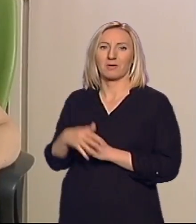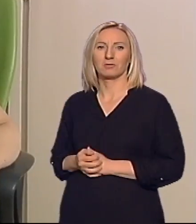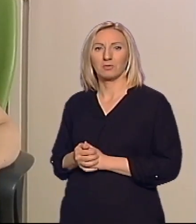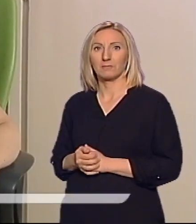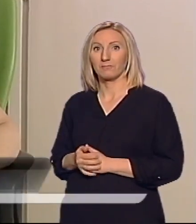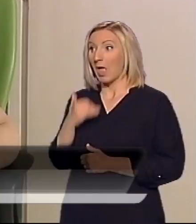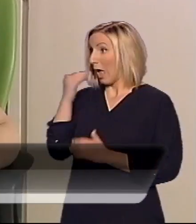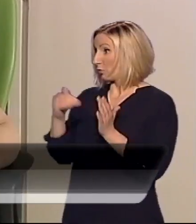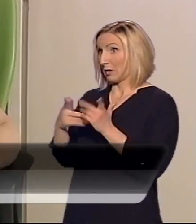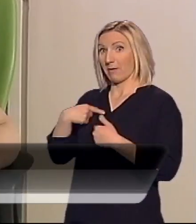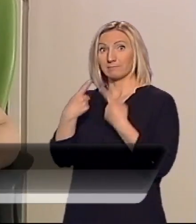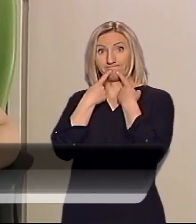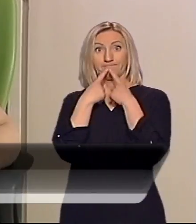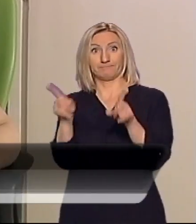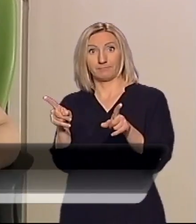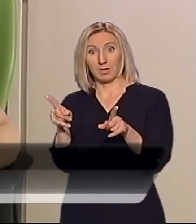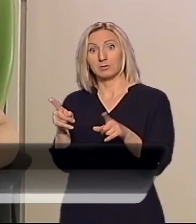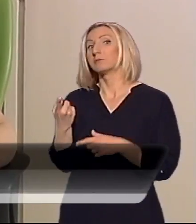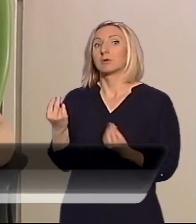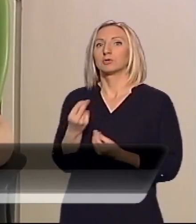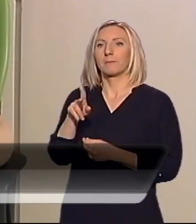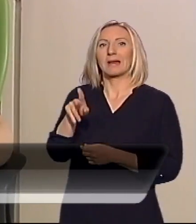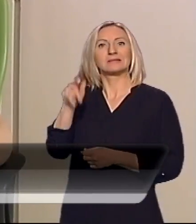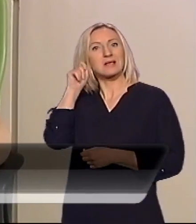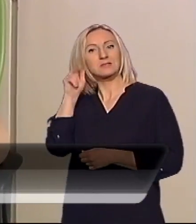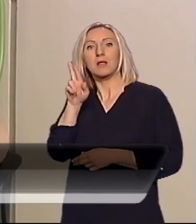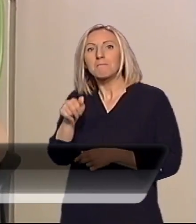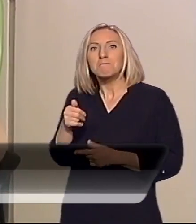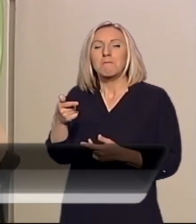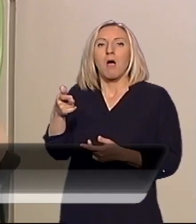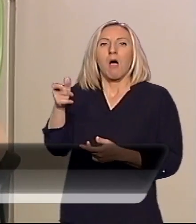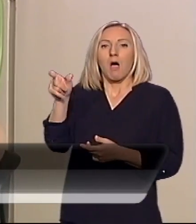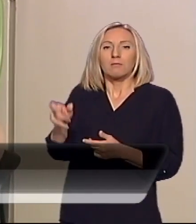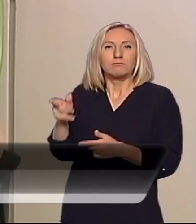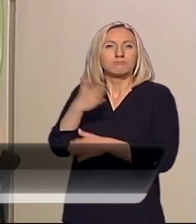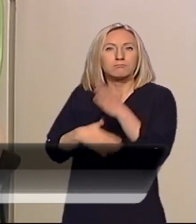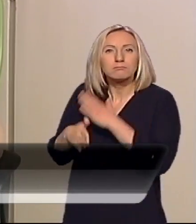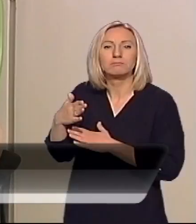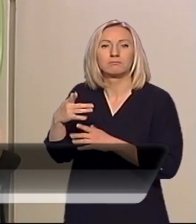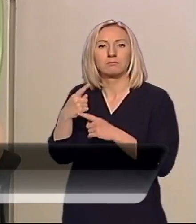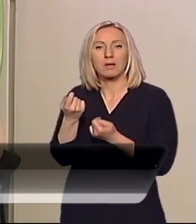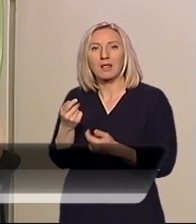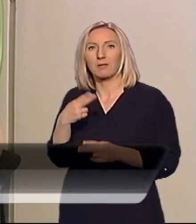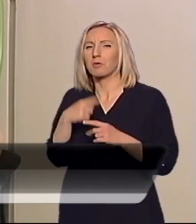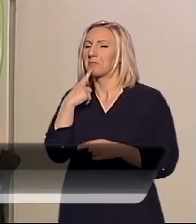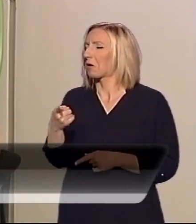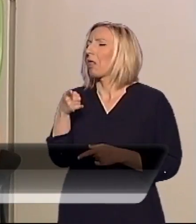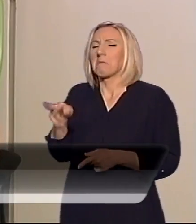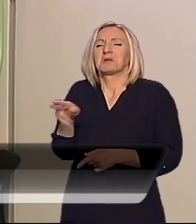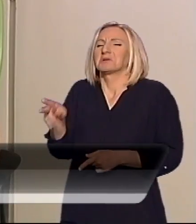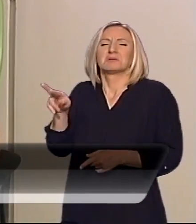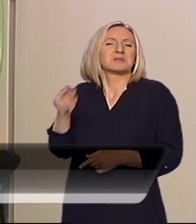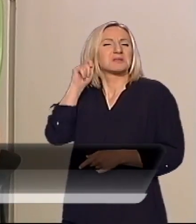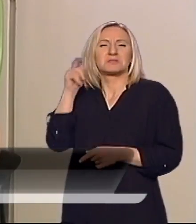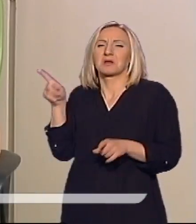Pa sad ako treba da poručujem nešto brata i sestera koji imaju brata i sestera s nekakavom nekakavom bolišću ne bih poručila si im brata i sestera potpuno